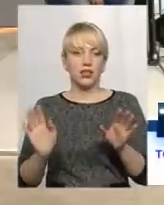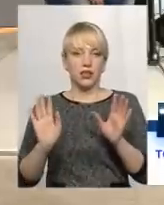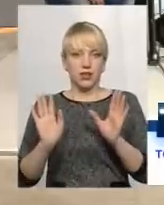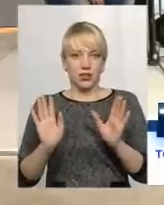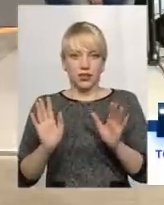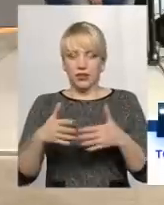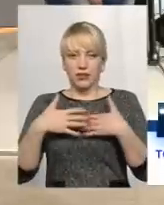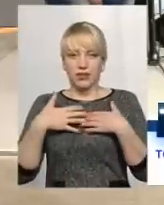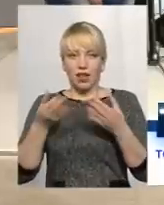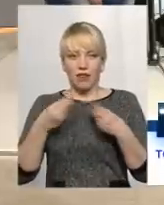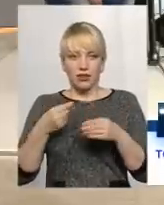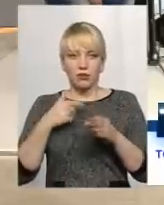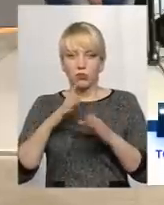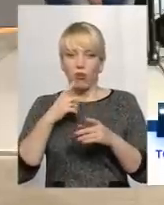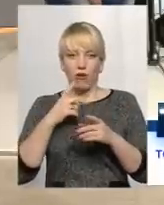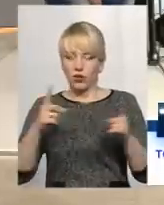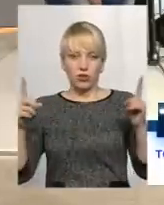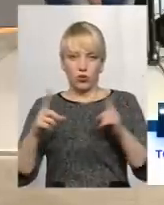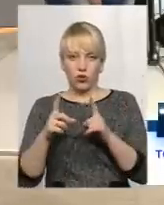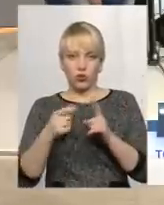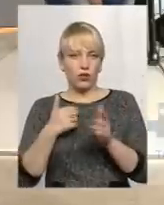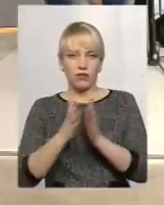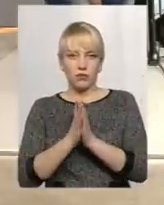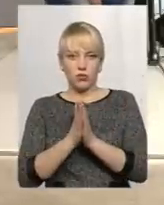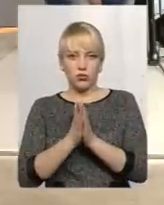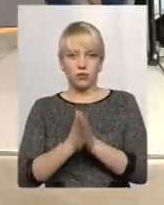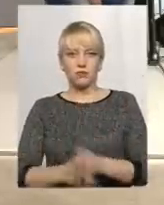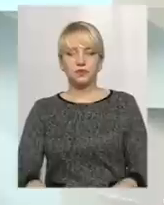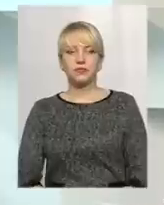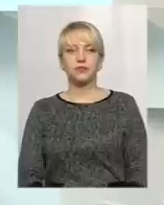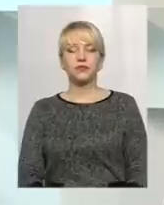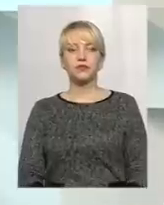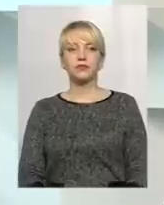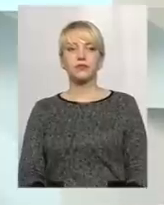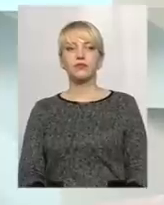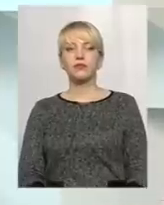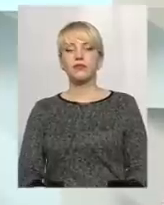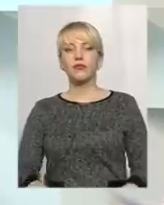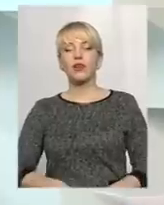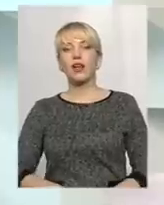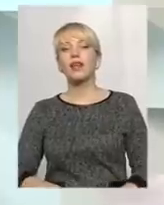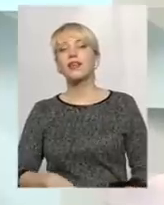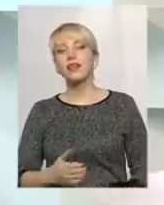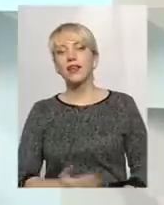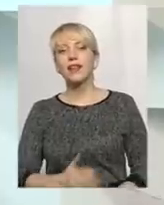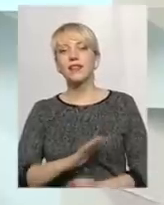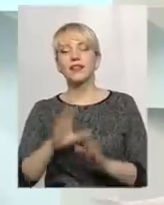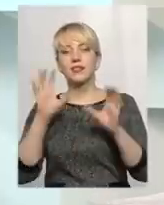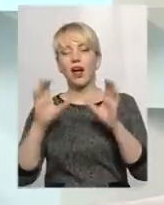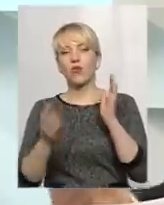будь ласка, тільки коротко я прошу. Крім того, є цілий ряк незаконних рубок.